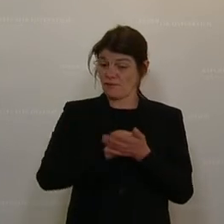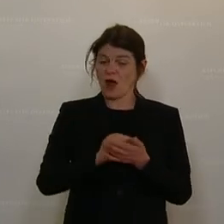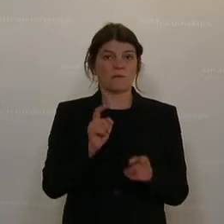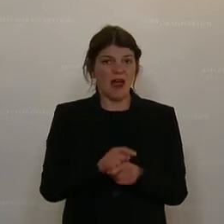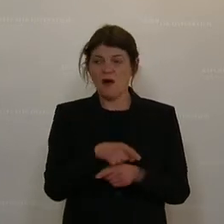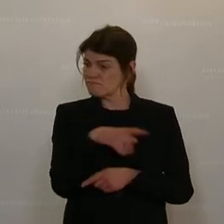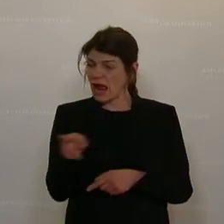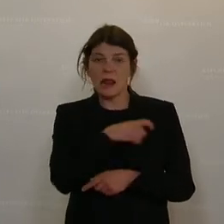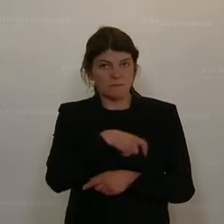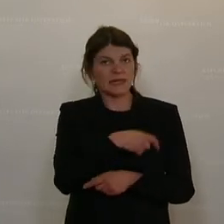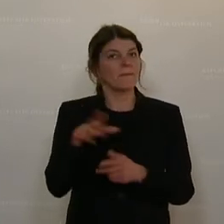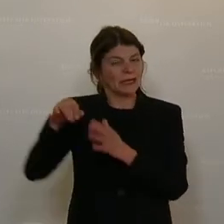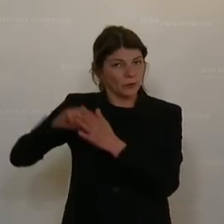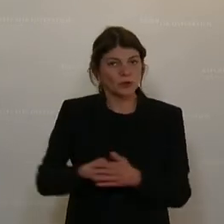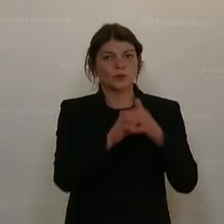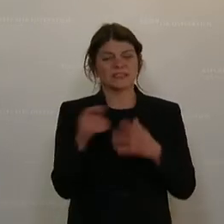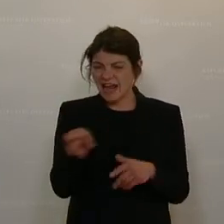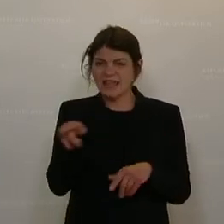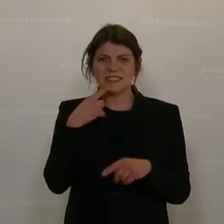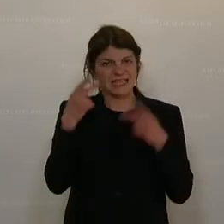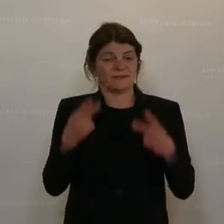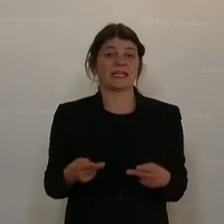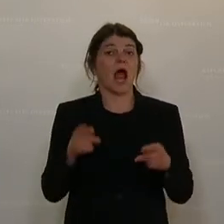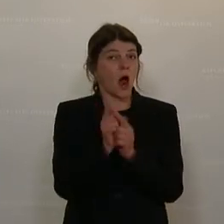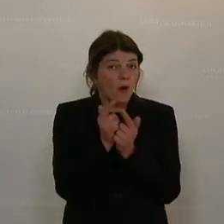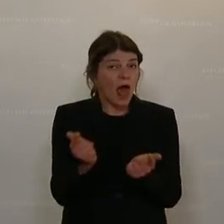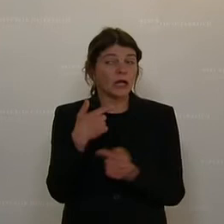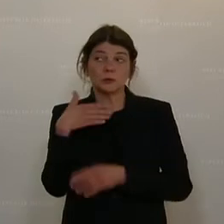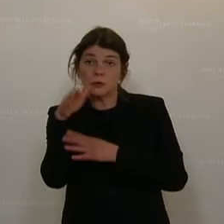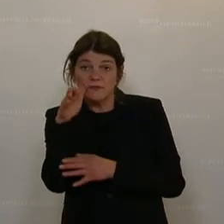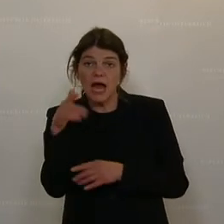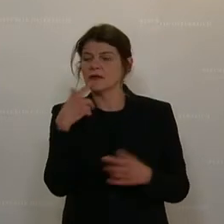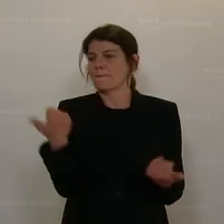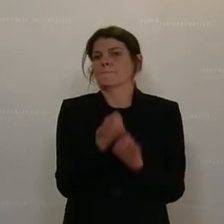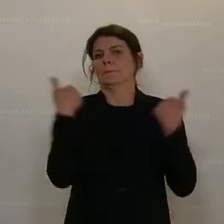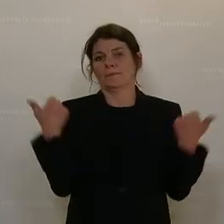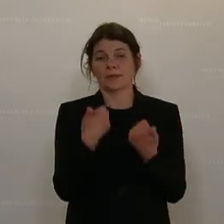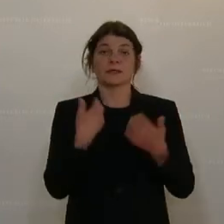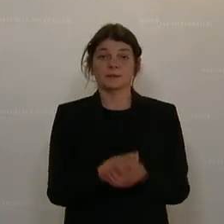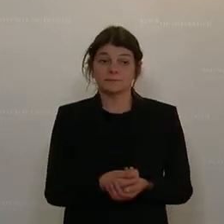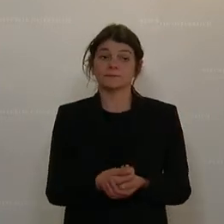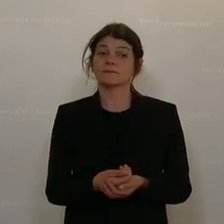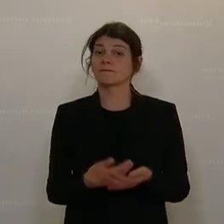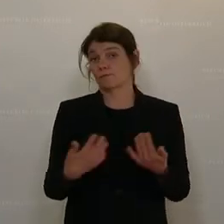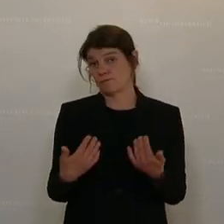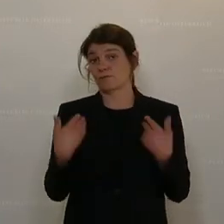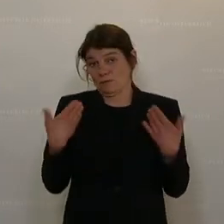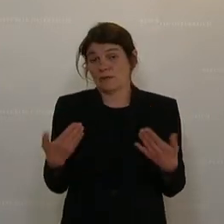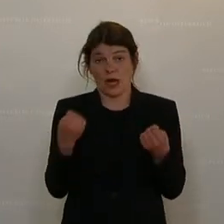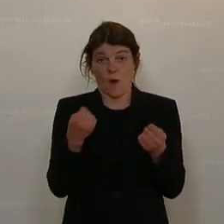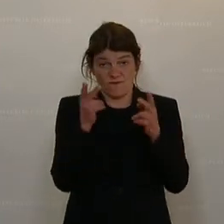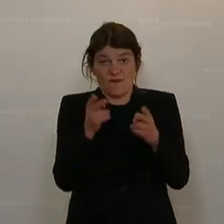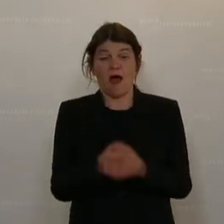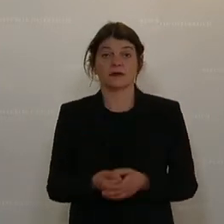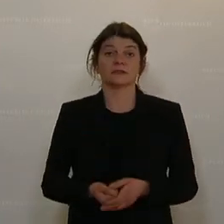Fraktionen mitgetragen wurde und das wichtig geachtet wird. Auch von Länderseite vernehme ich das, das ist großartig. Und ich hoffe